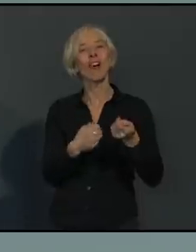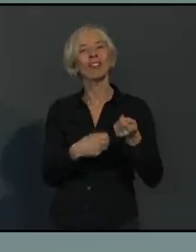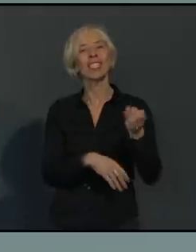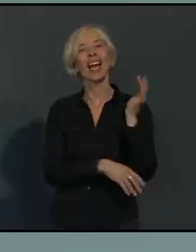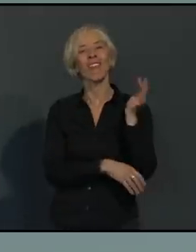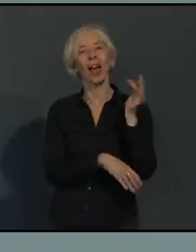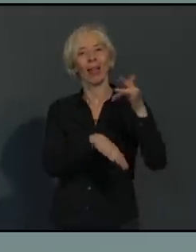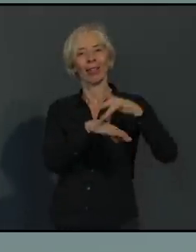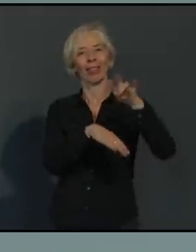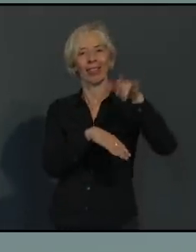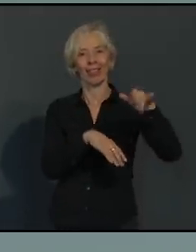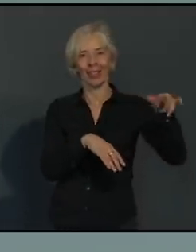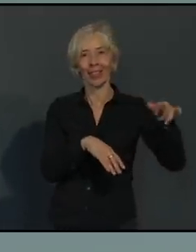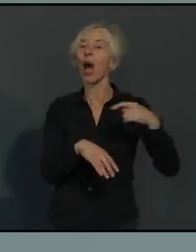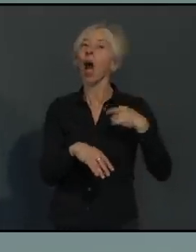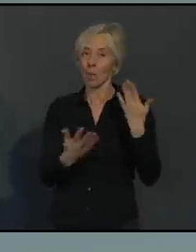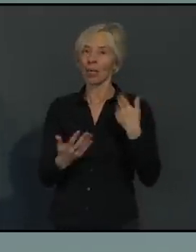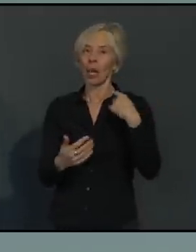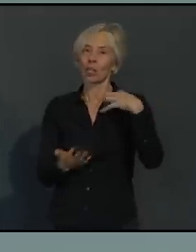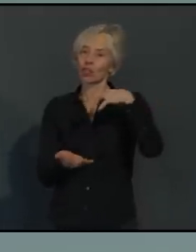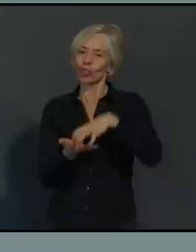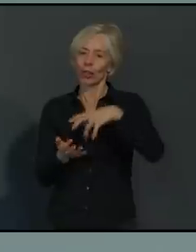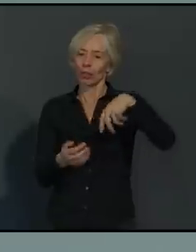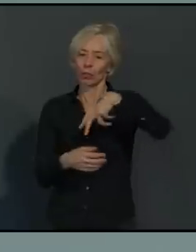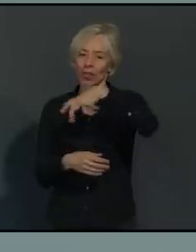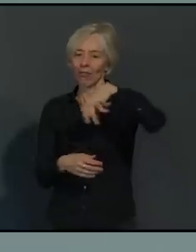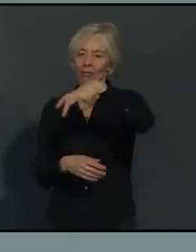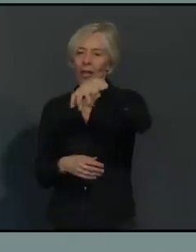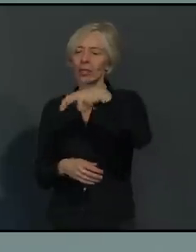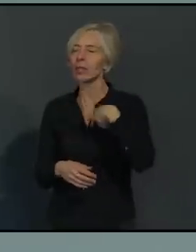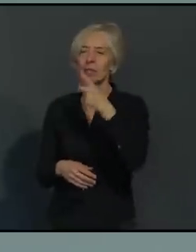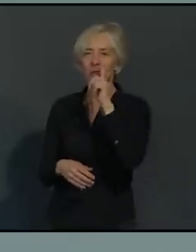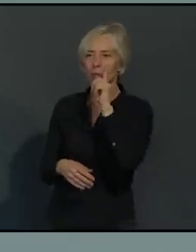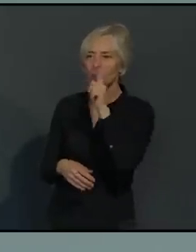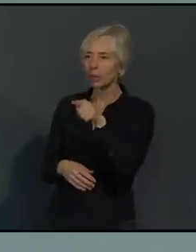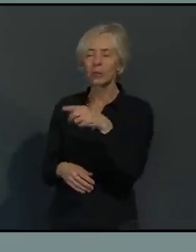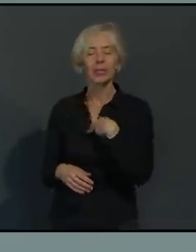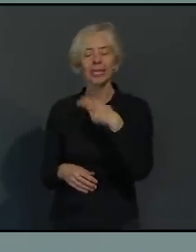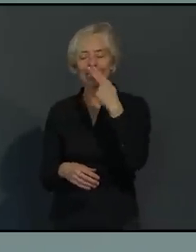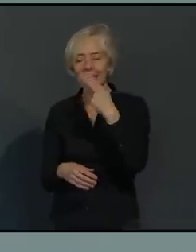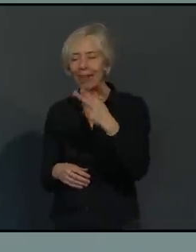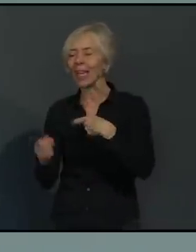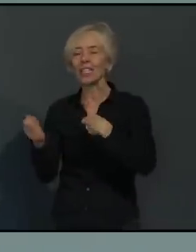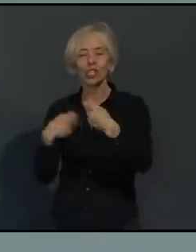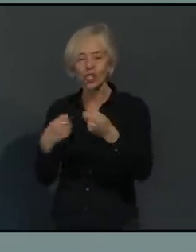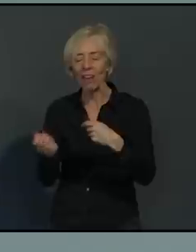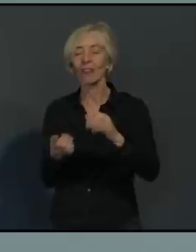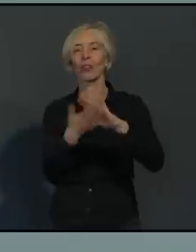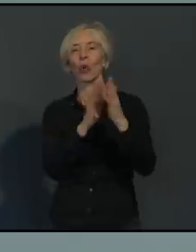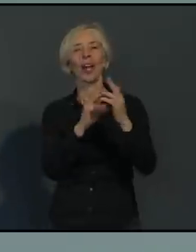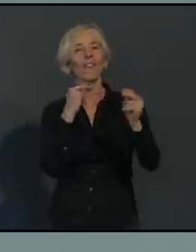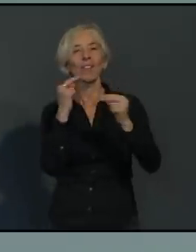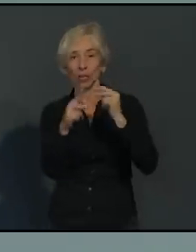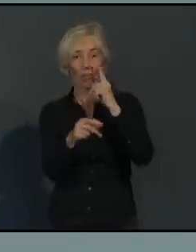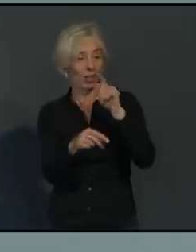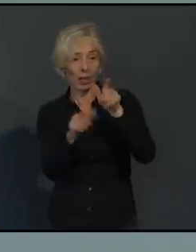Stadt gehe, wenn ich E-Mails bekomme von Gastronomen, von Einzelhändlern, die mir berichten, wie es ihnen gerade geht.